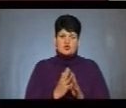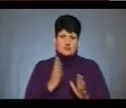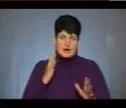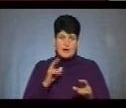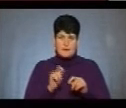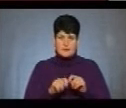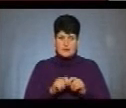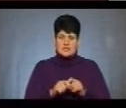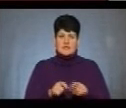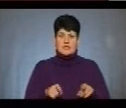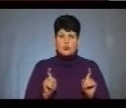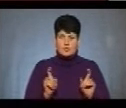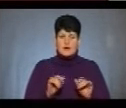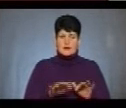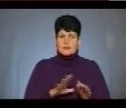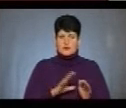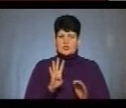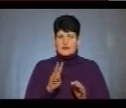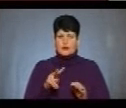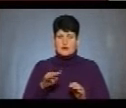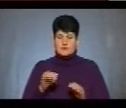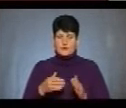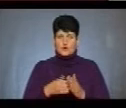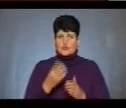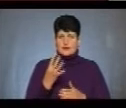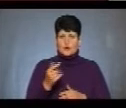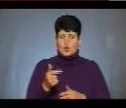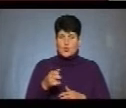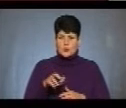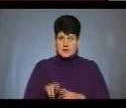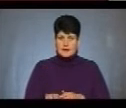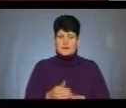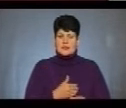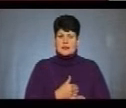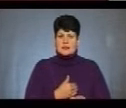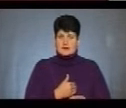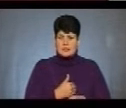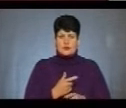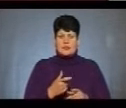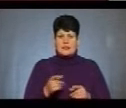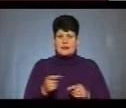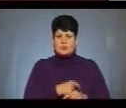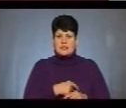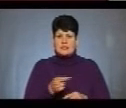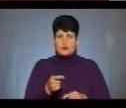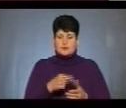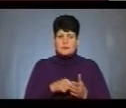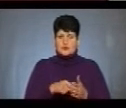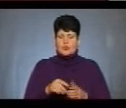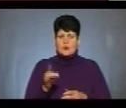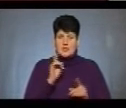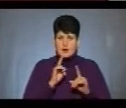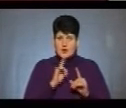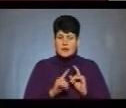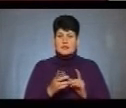гінеколога. Акція тривала з 4 листопада до 4 грудня. За словами ініціаторки, депутатки Тернопільської міськради Наталії Шоломийчук,